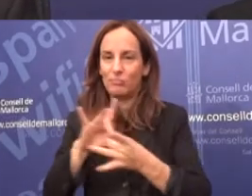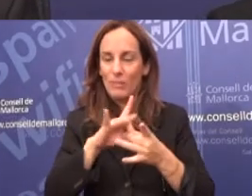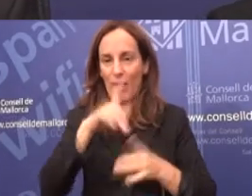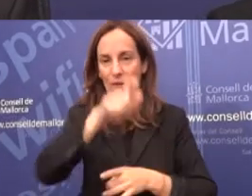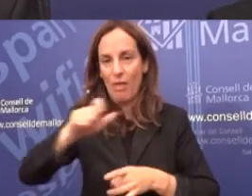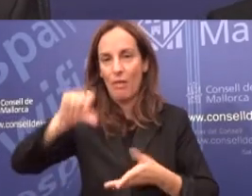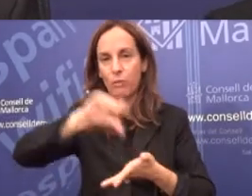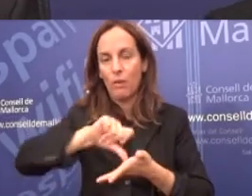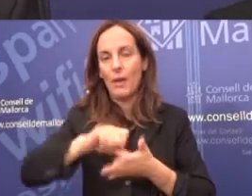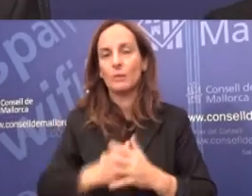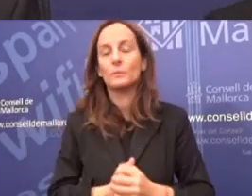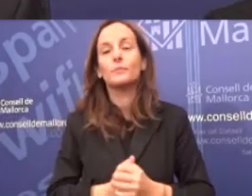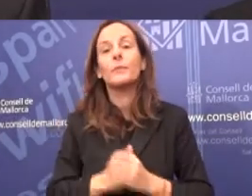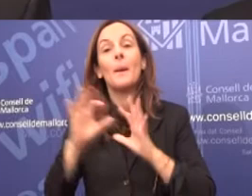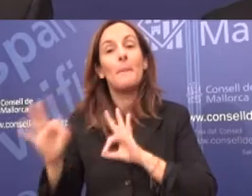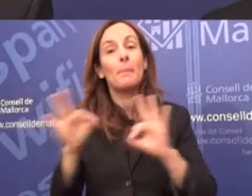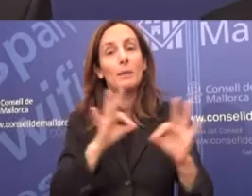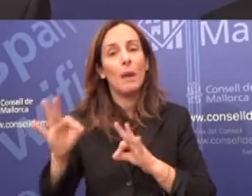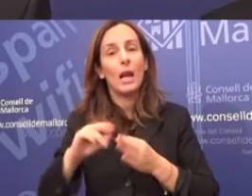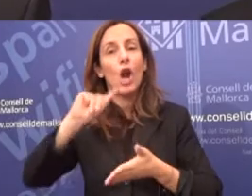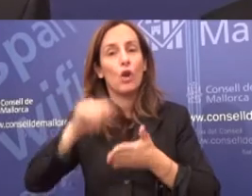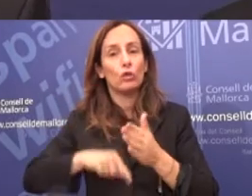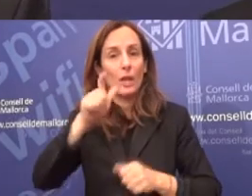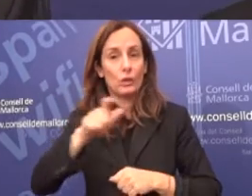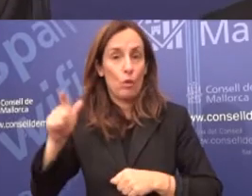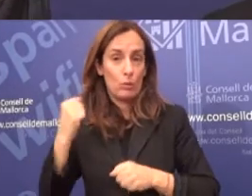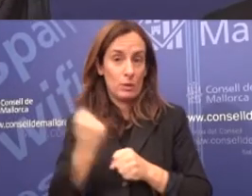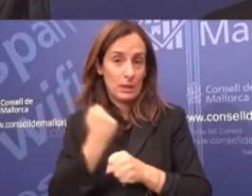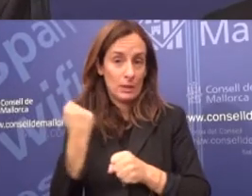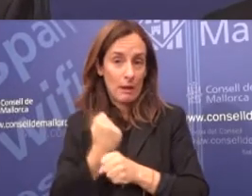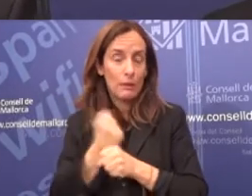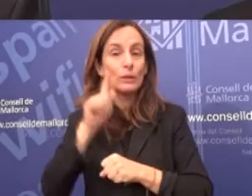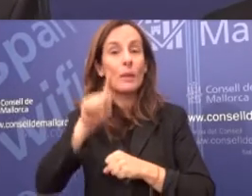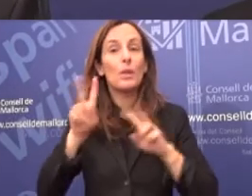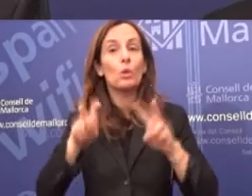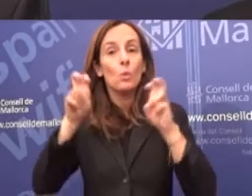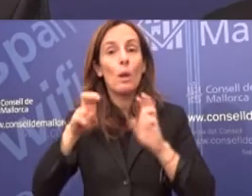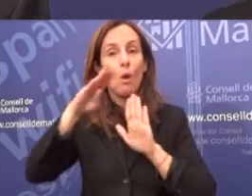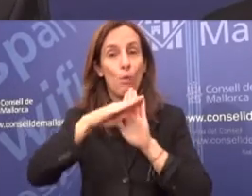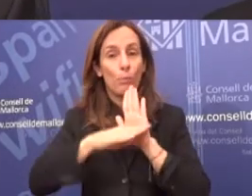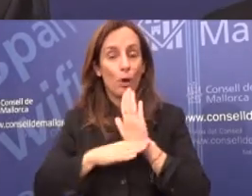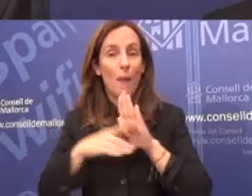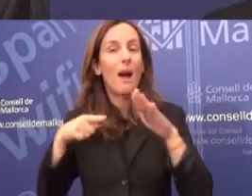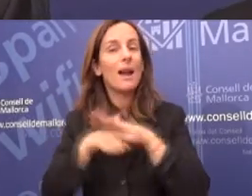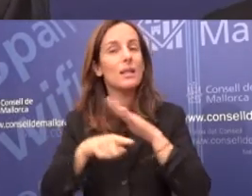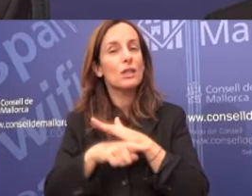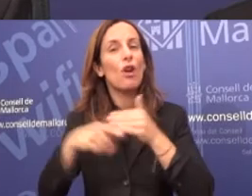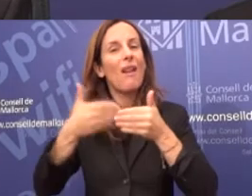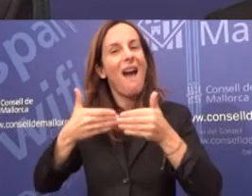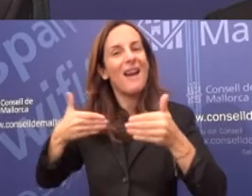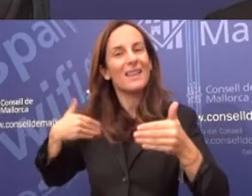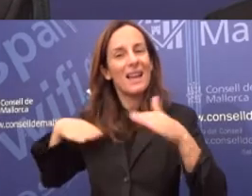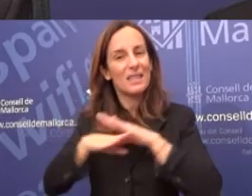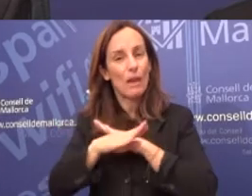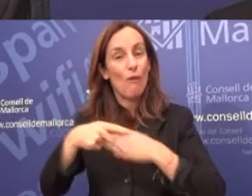En aquest sentit, tenim previst contratar personal, tenim previst un nou programa de gestió de l